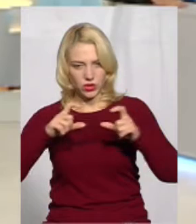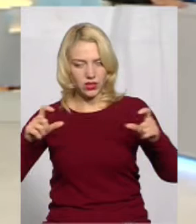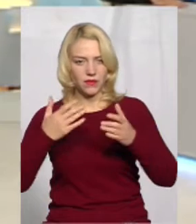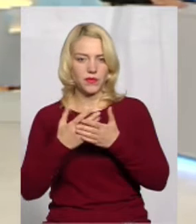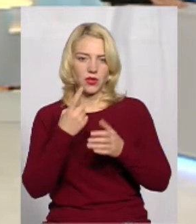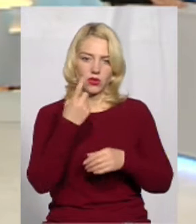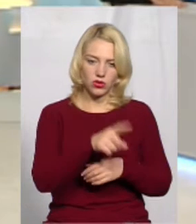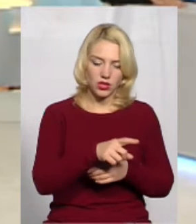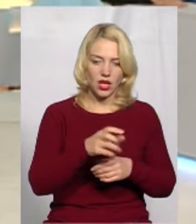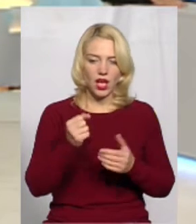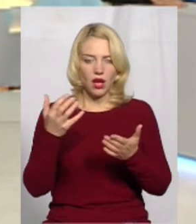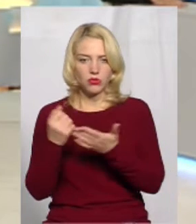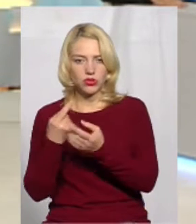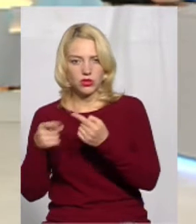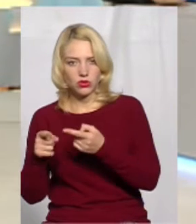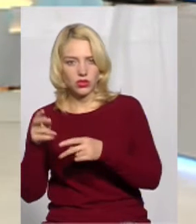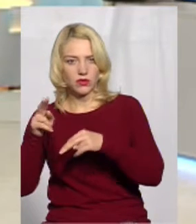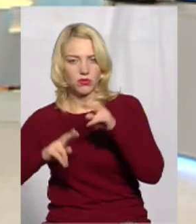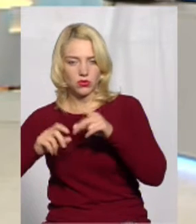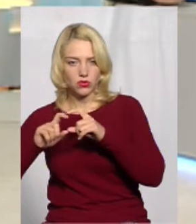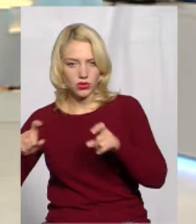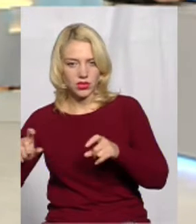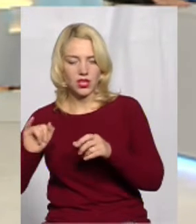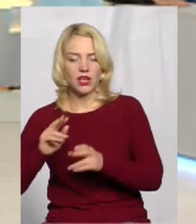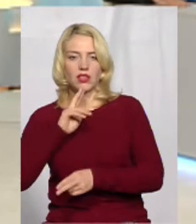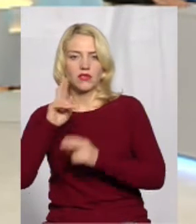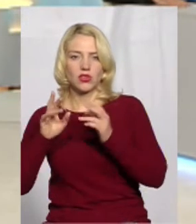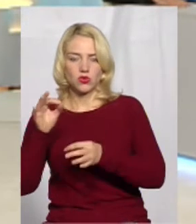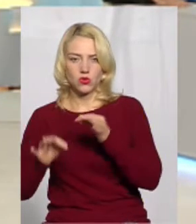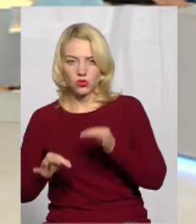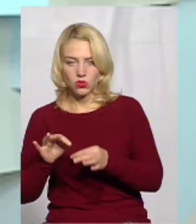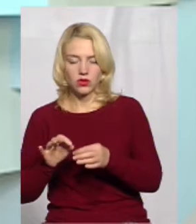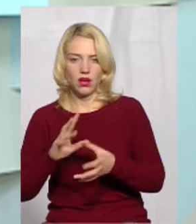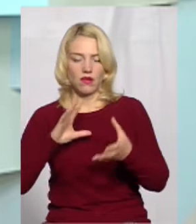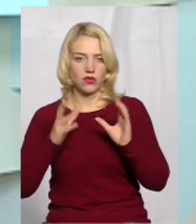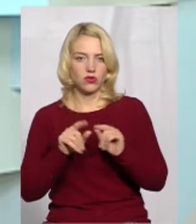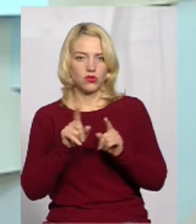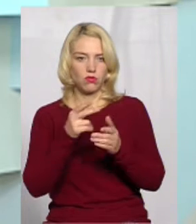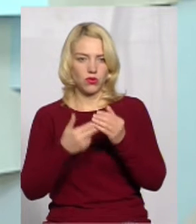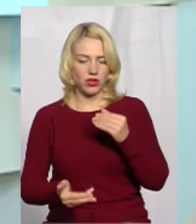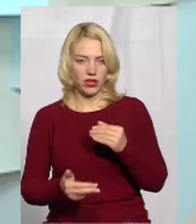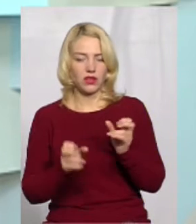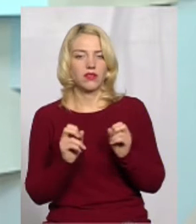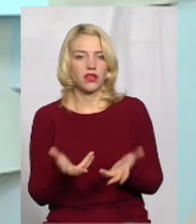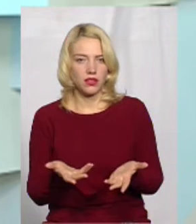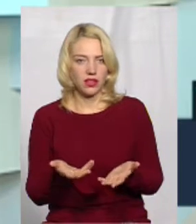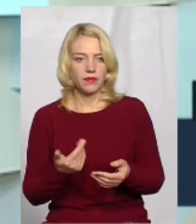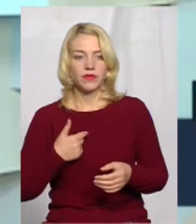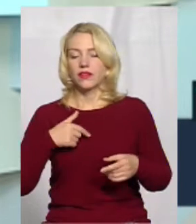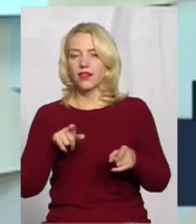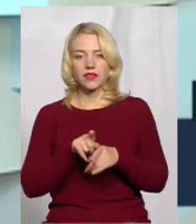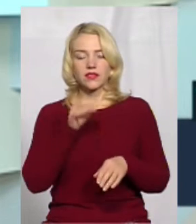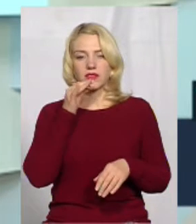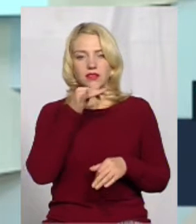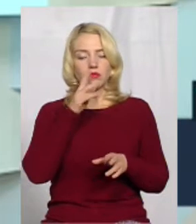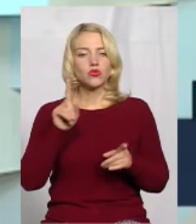судового процесу, і в результаті все одно програє. Я не можу сказати, як так виходить,